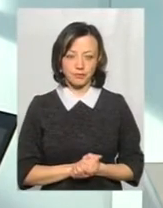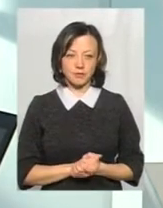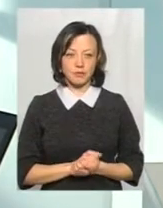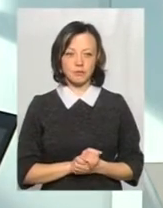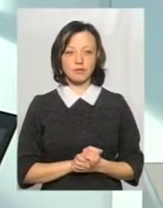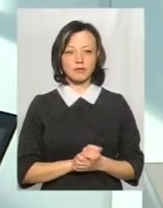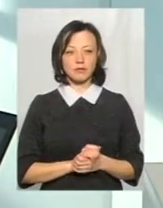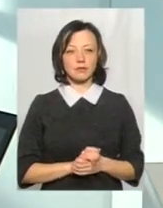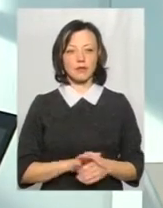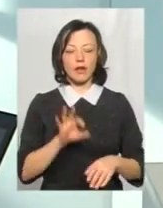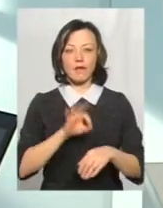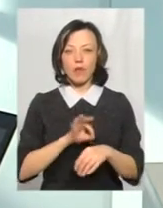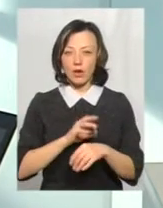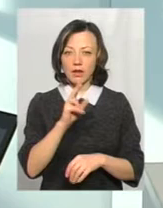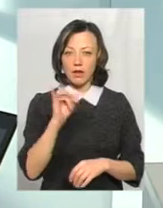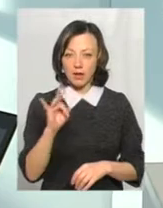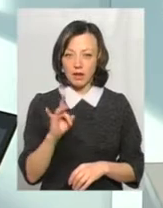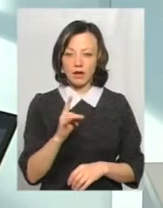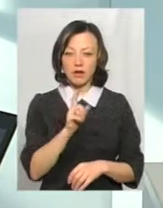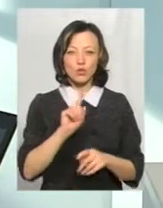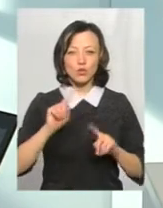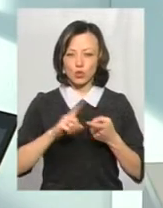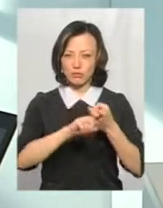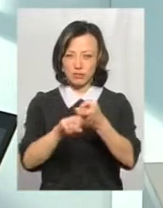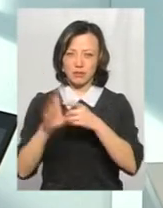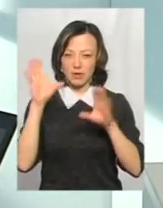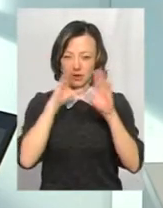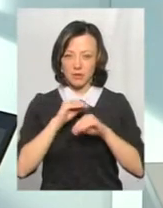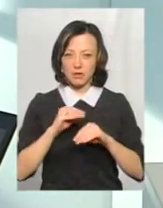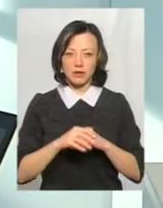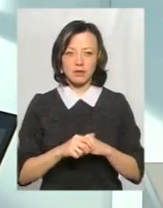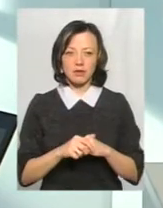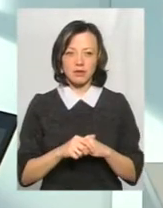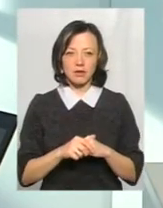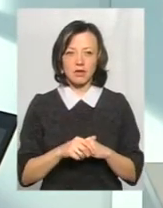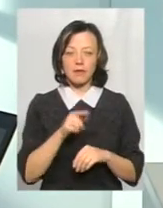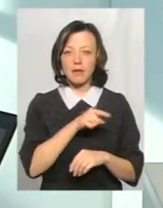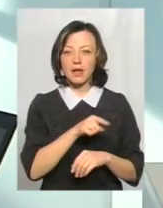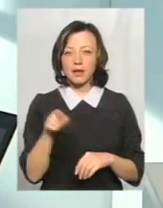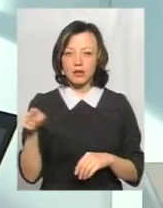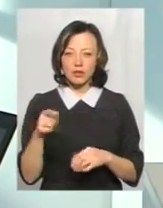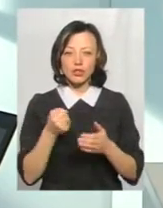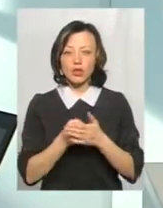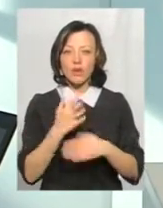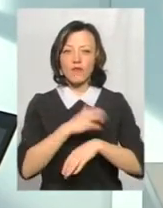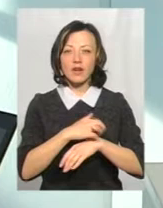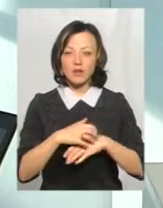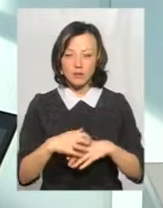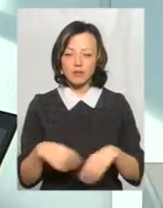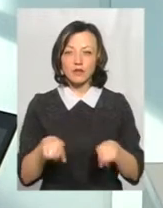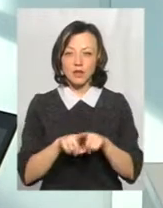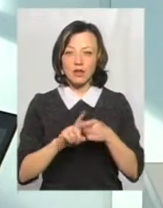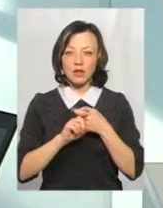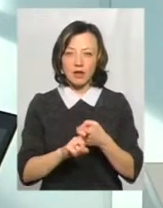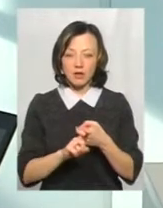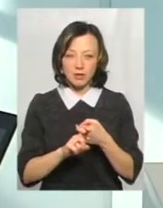хворий на кір, дуже заразний, до речі, в той респіраторний період, ще до висипу, останній